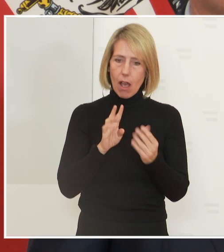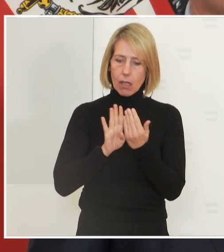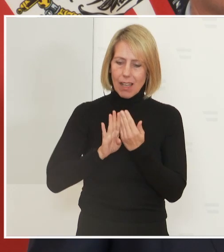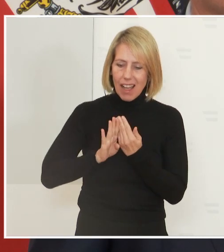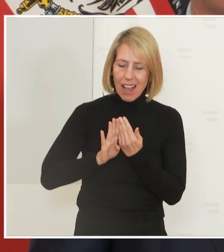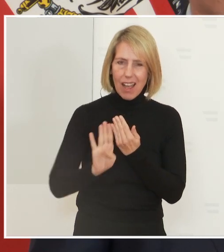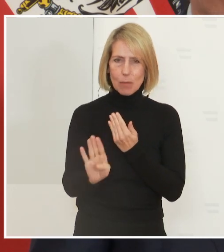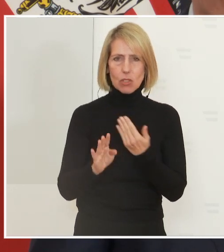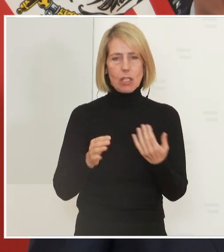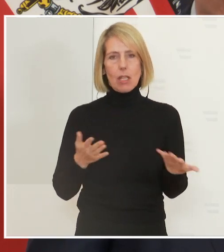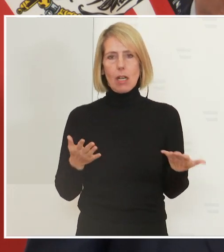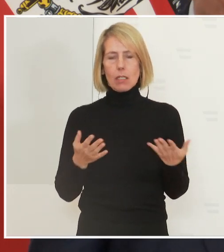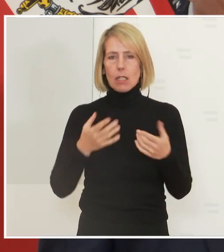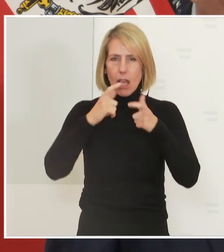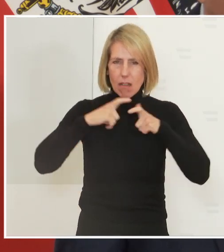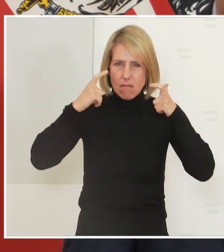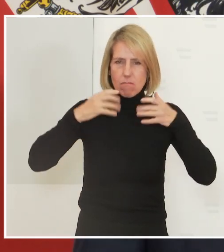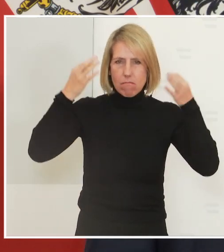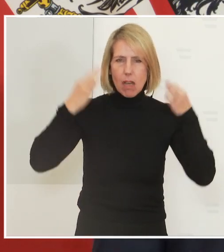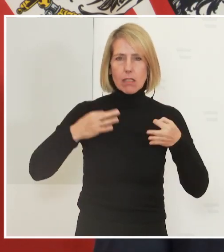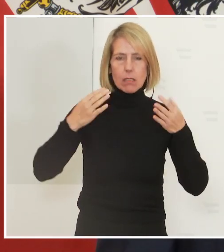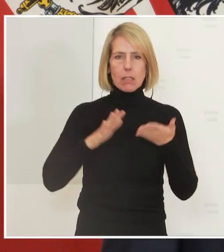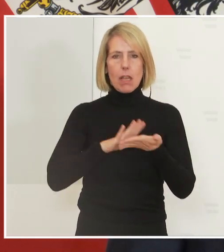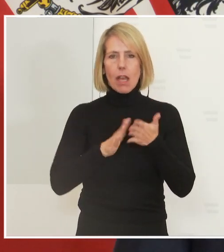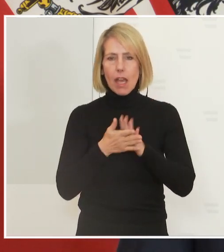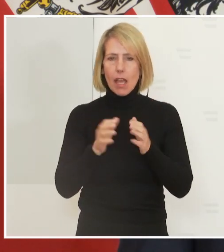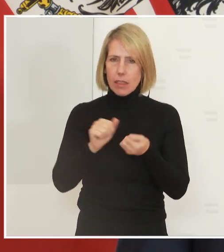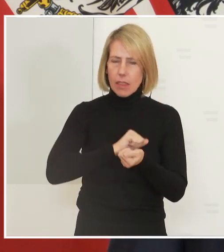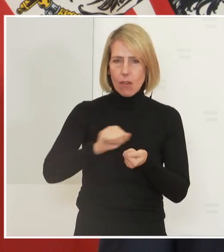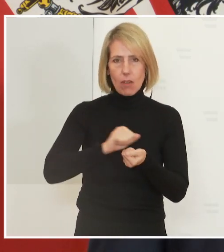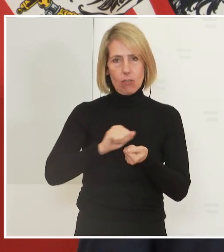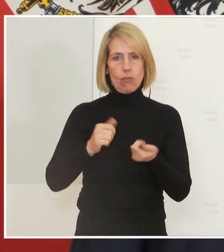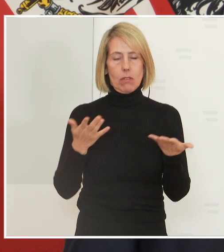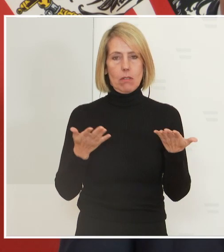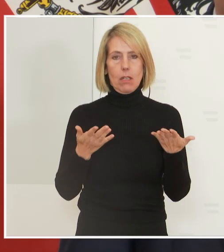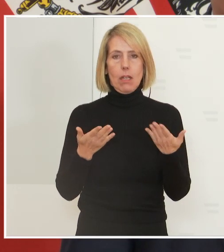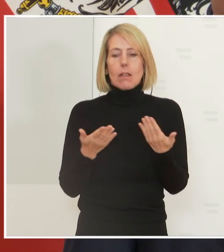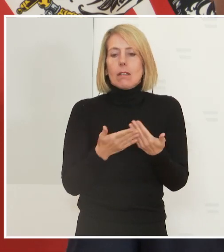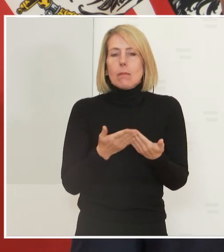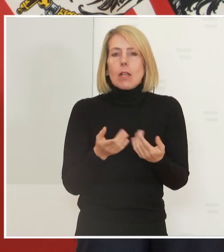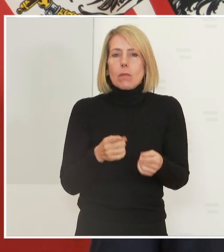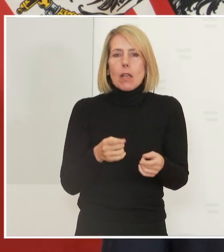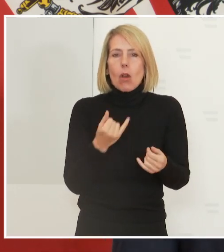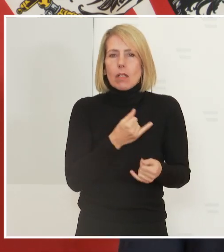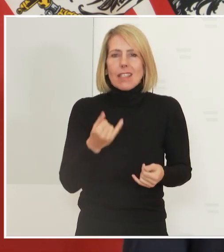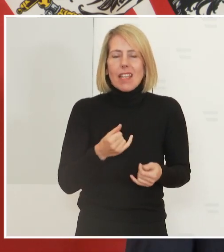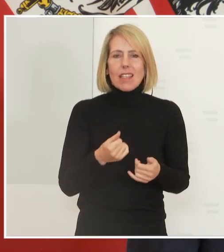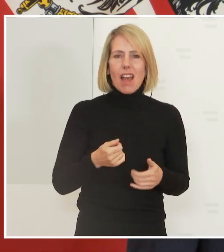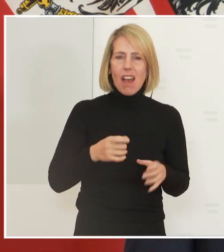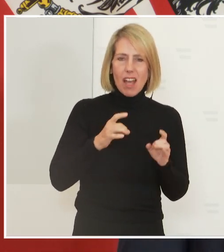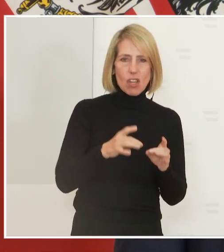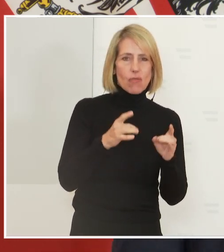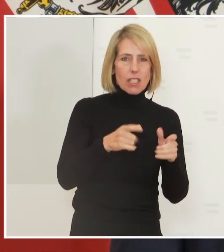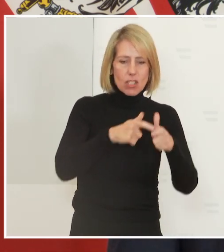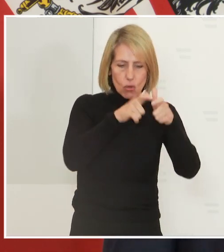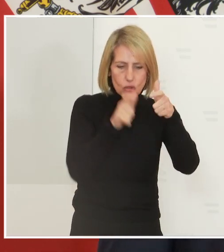Tragen wir Maske. Waschen wir uns die Hände. Um bei dem Beispiel zu bleiben, jeder Desinfektionsspender ist ein